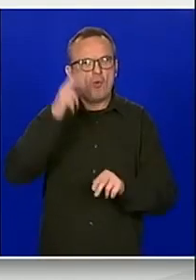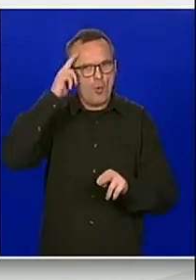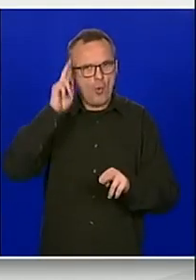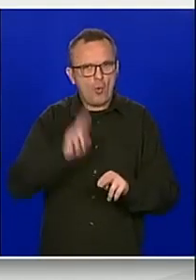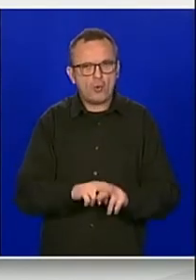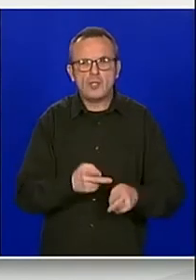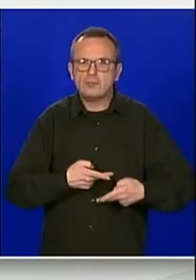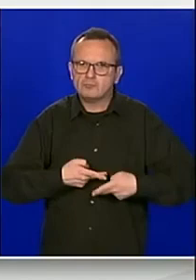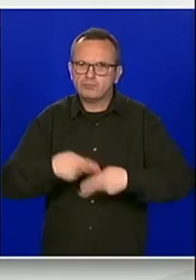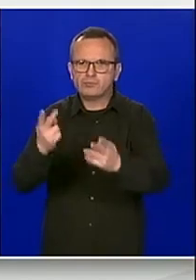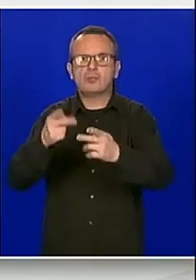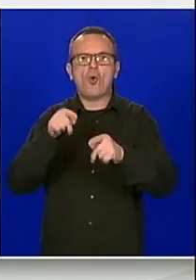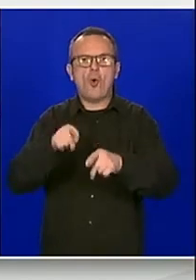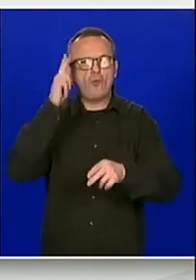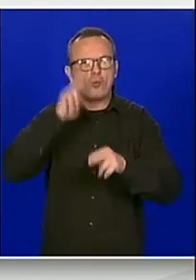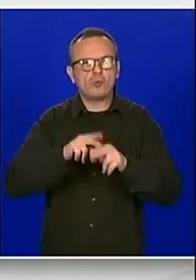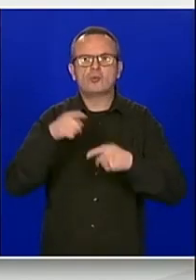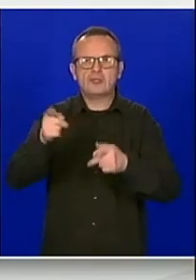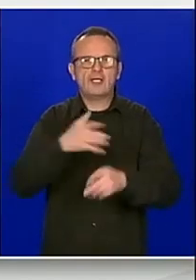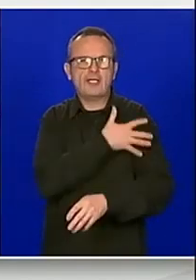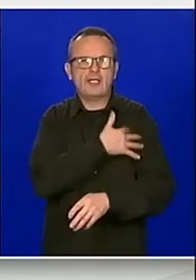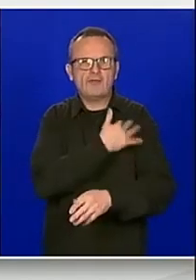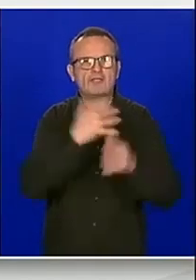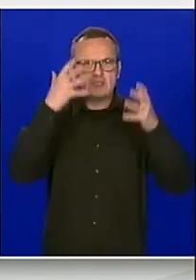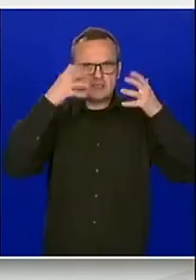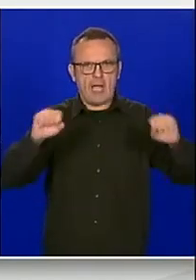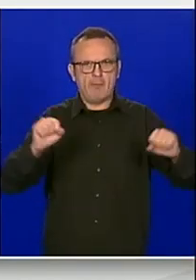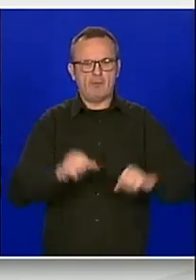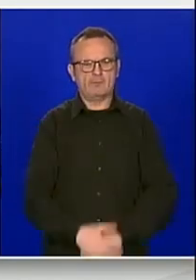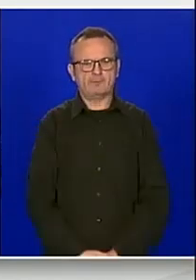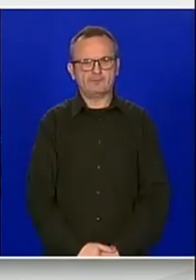iste u Hrvatski sabor na raspravu i donošenju.